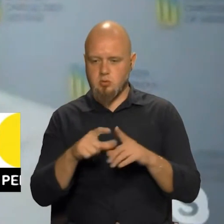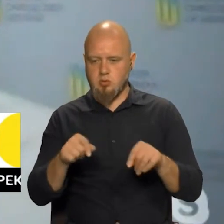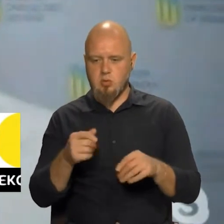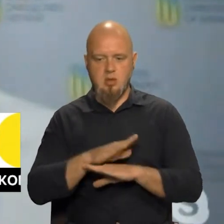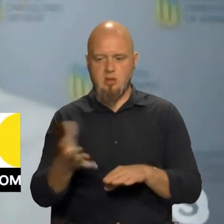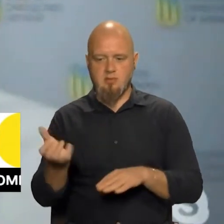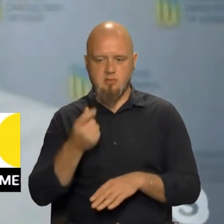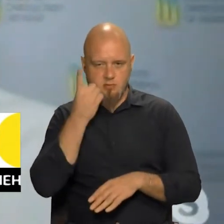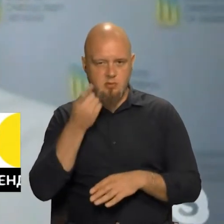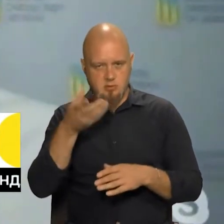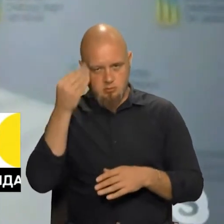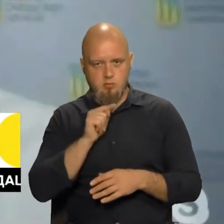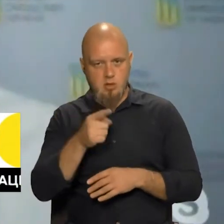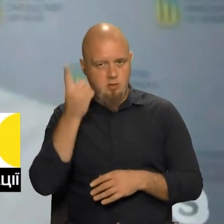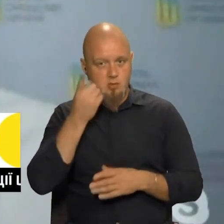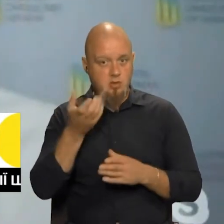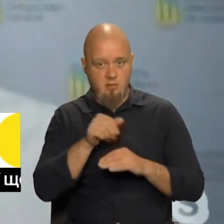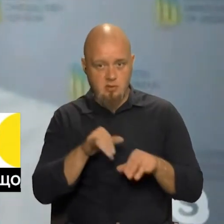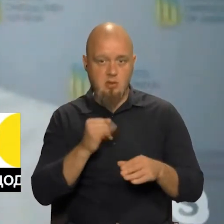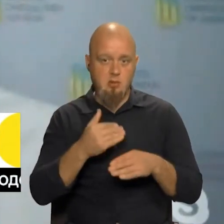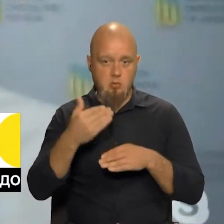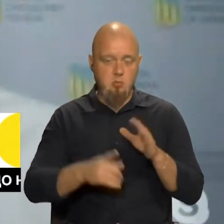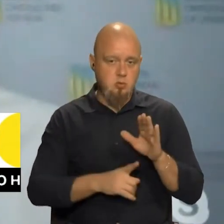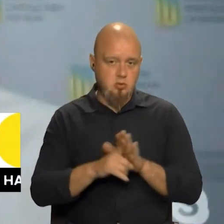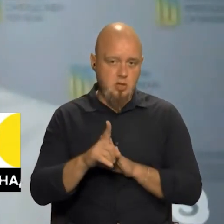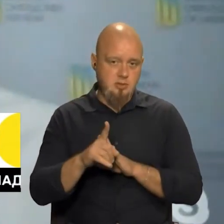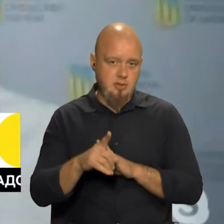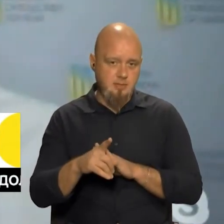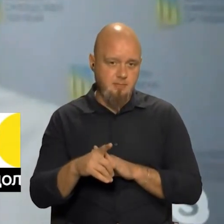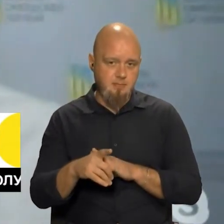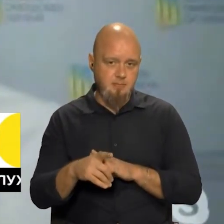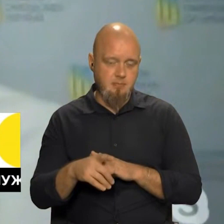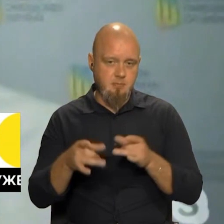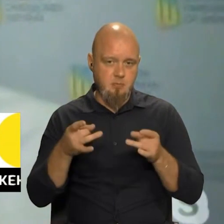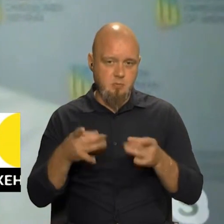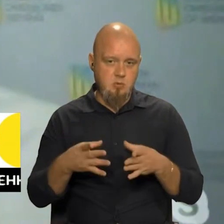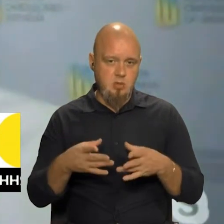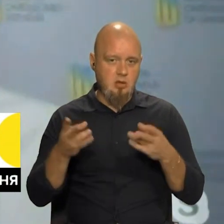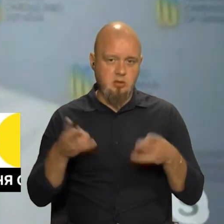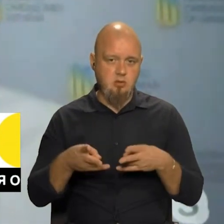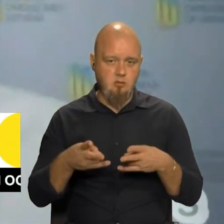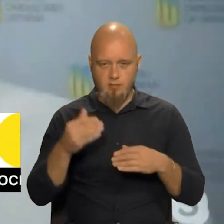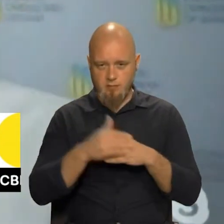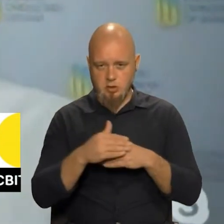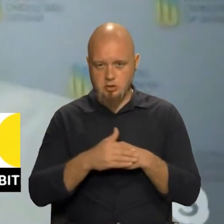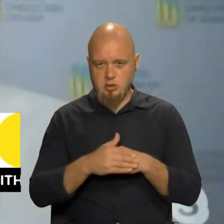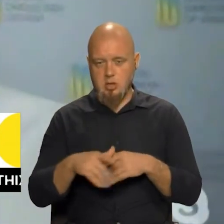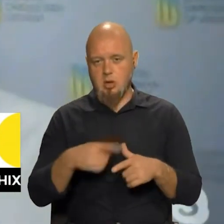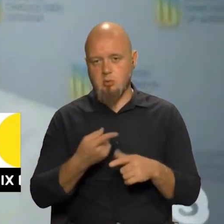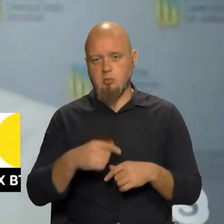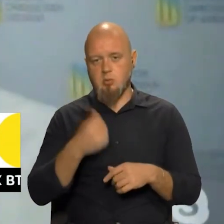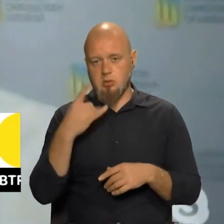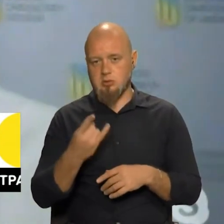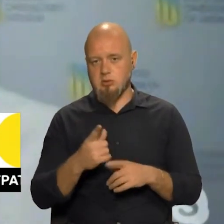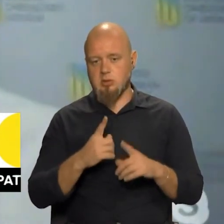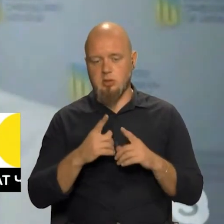взявши телефон, забула, що вона телефон не взяла. І потім починається просто катастрофа ввечері. Або там, коли